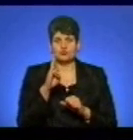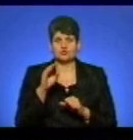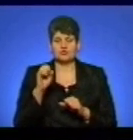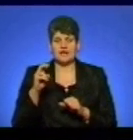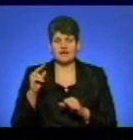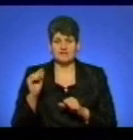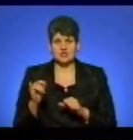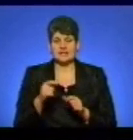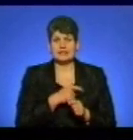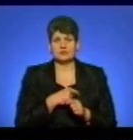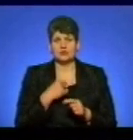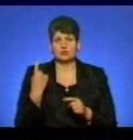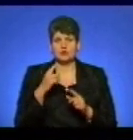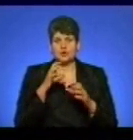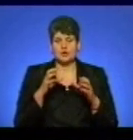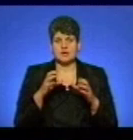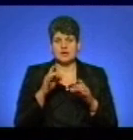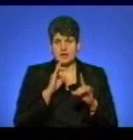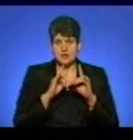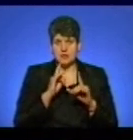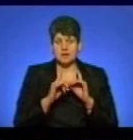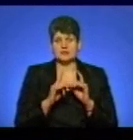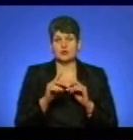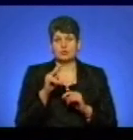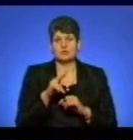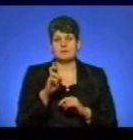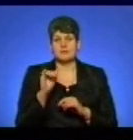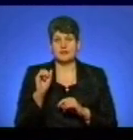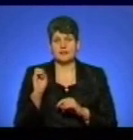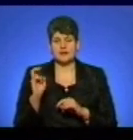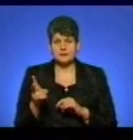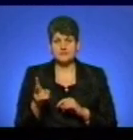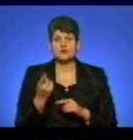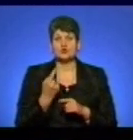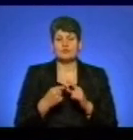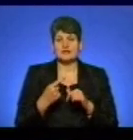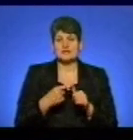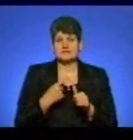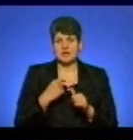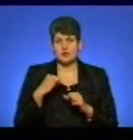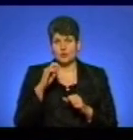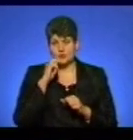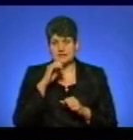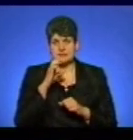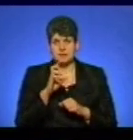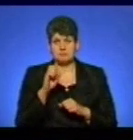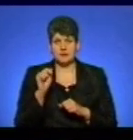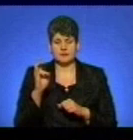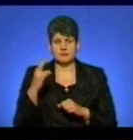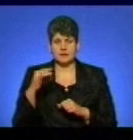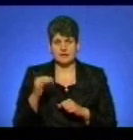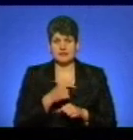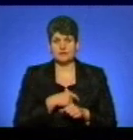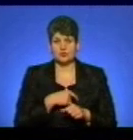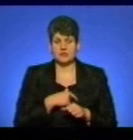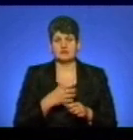депутат облради від фракції Блоку Петра Порошенка «Солідарність» Любомир Білик. А щодо повернення звання Героїв України Степану Бандері депутат